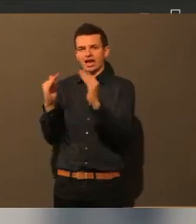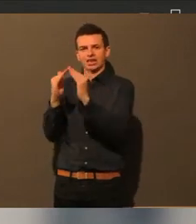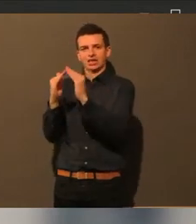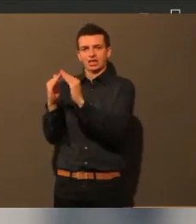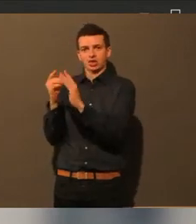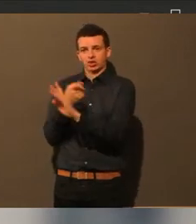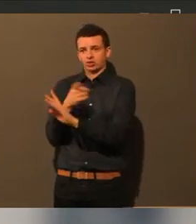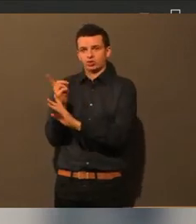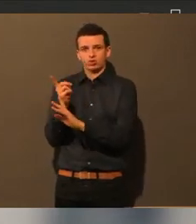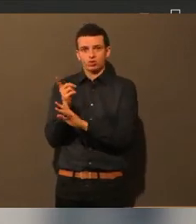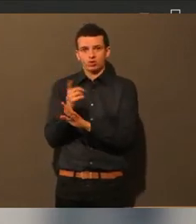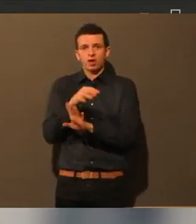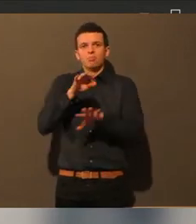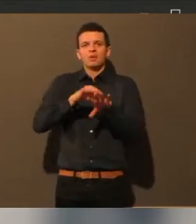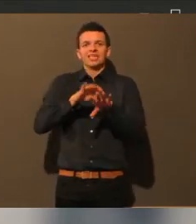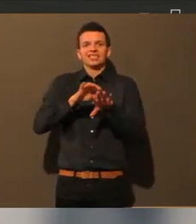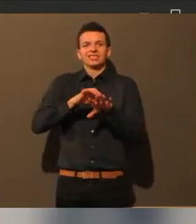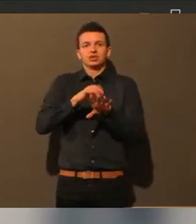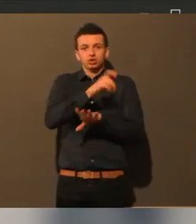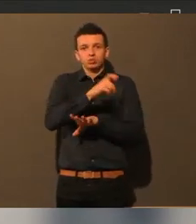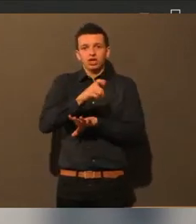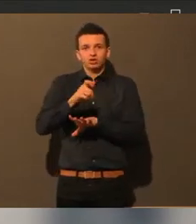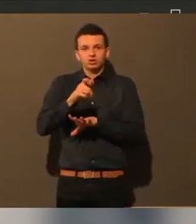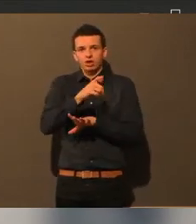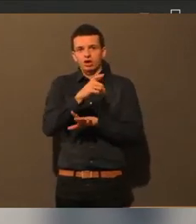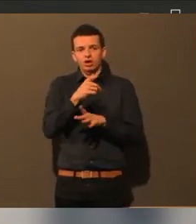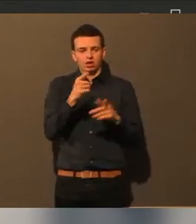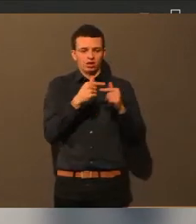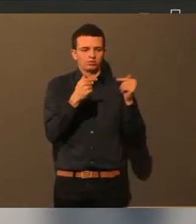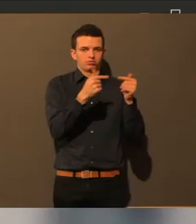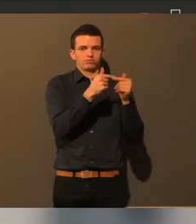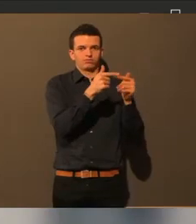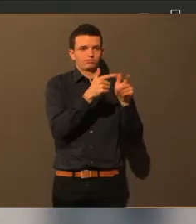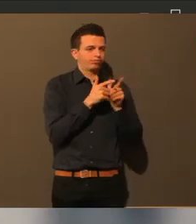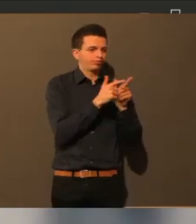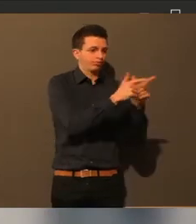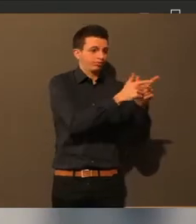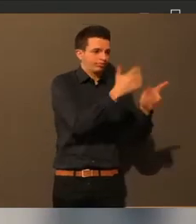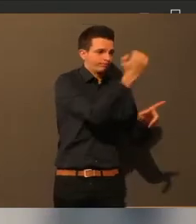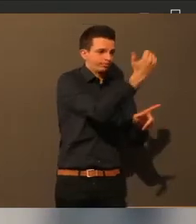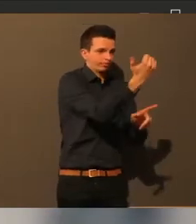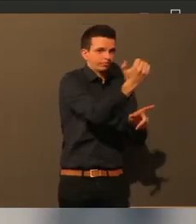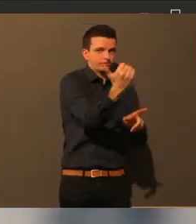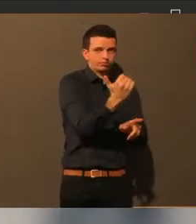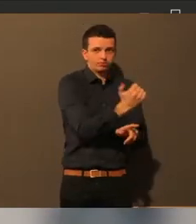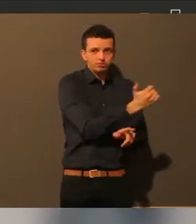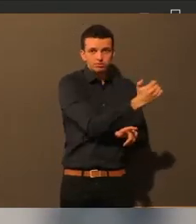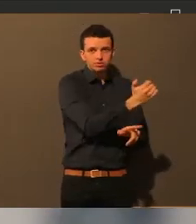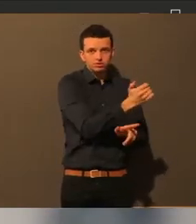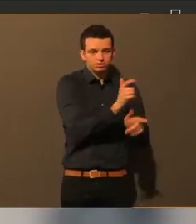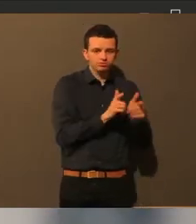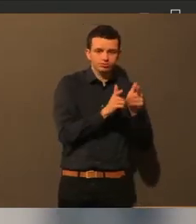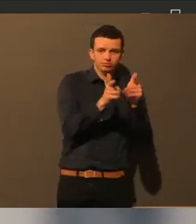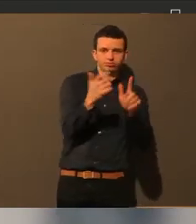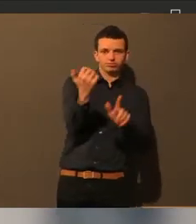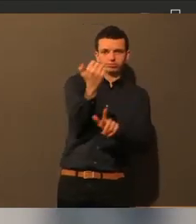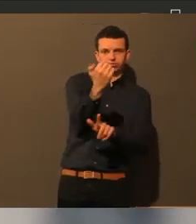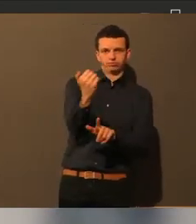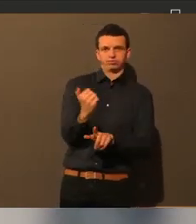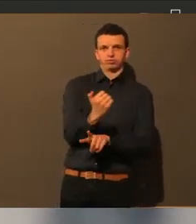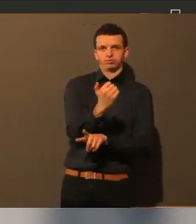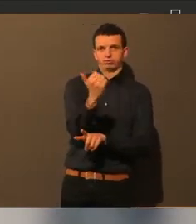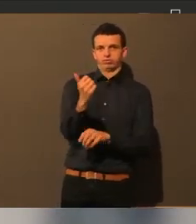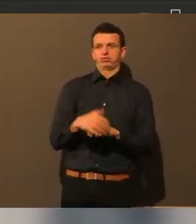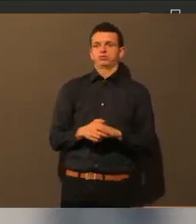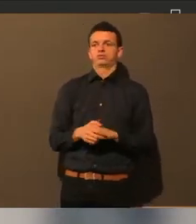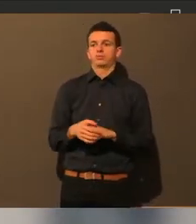wird am Anfang mit dabei sein. Und da sind wir also, wie gesagt, so weit, dass wir loslegen können. Wir warten mehr